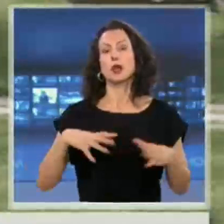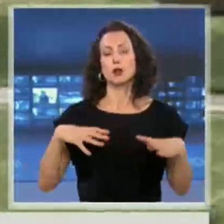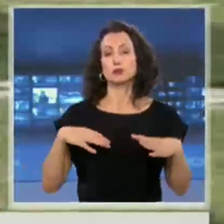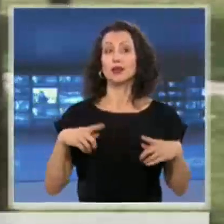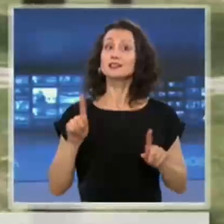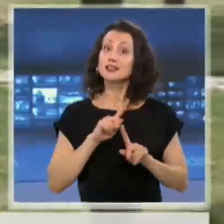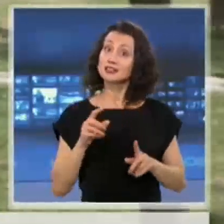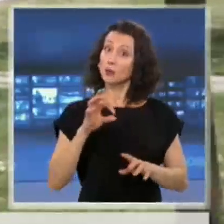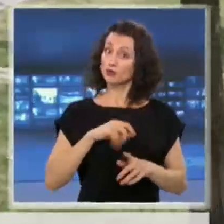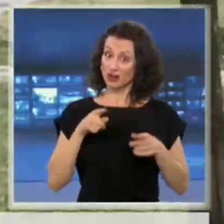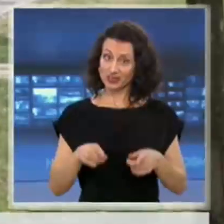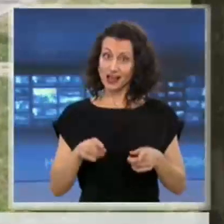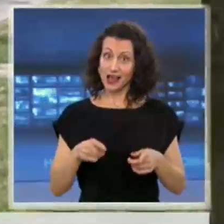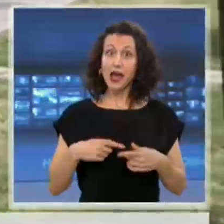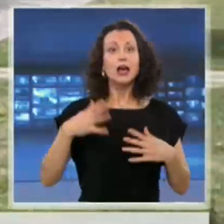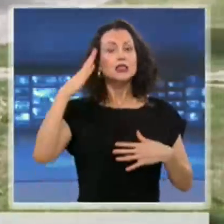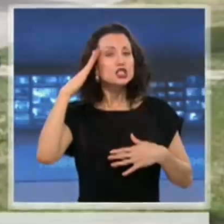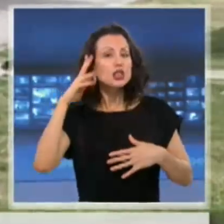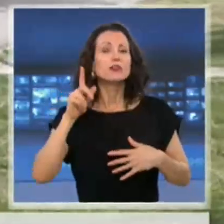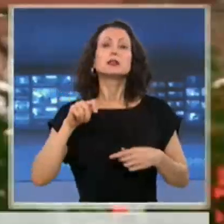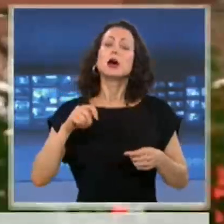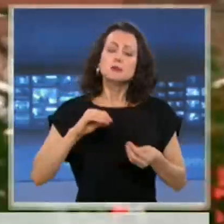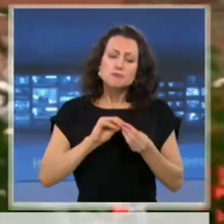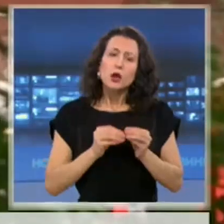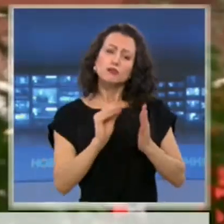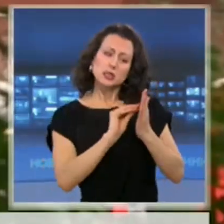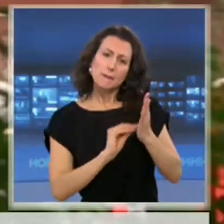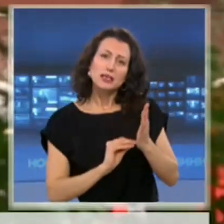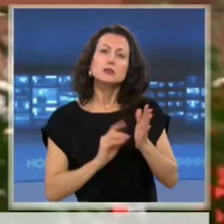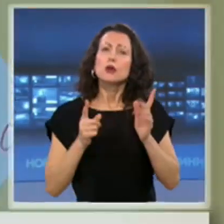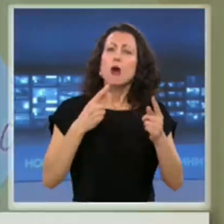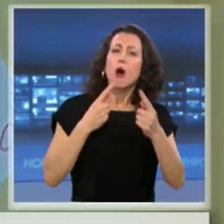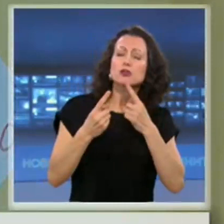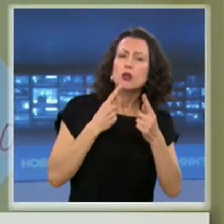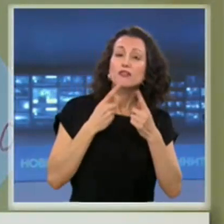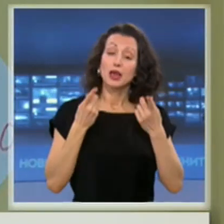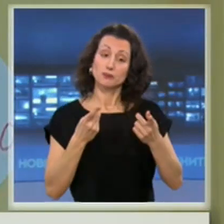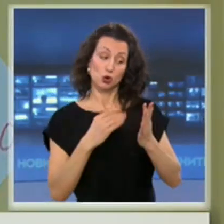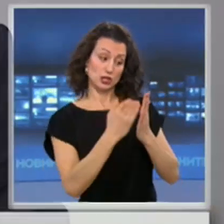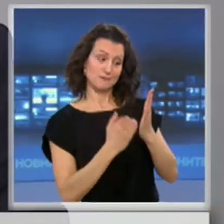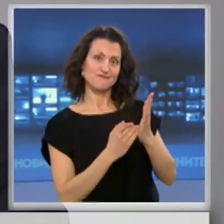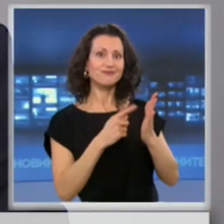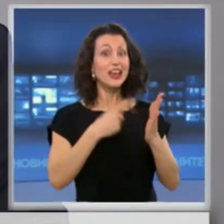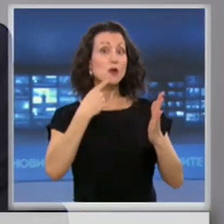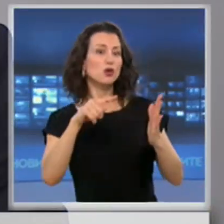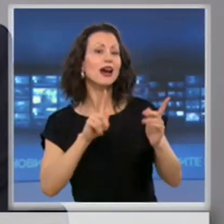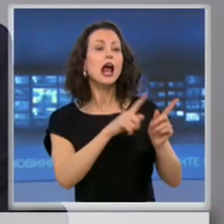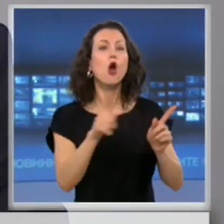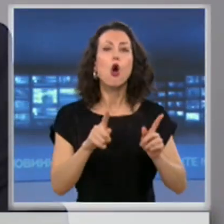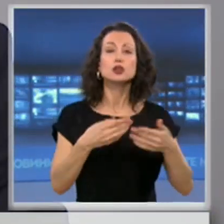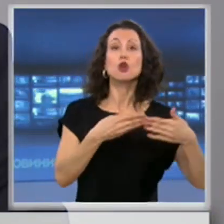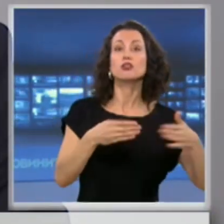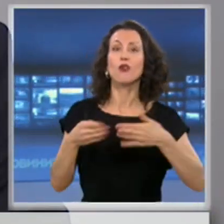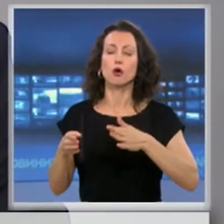подготвя алгоритъм. По него ще се преценява дали и коя градина и ясла може да заработят. Поднасенето на храната,